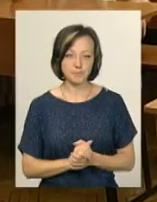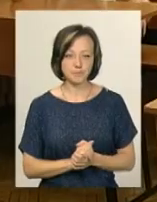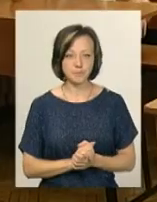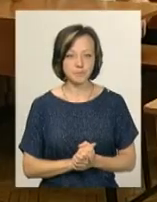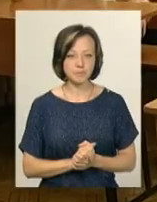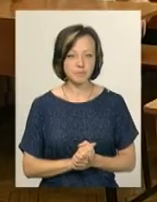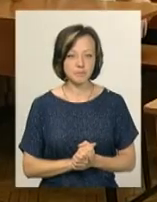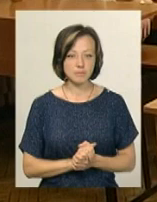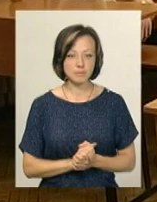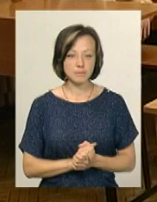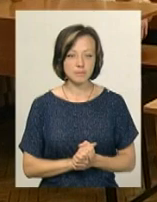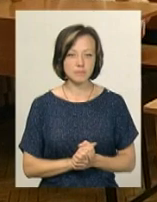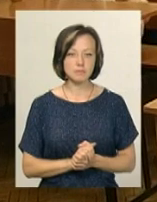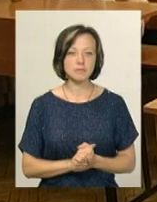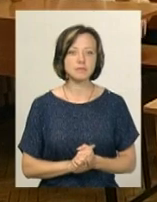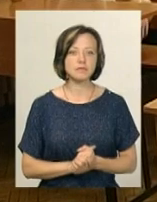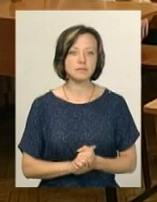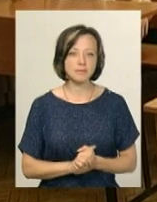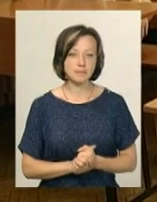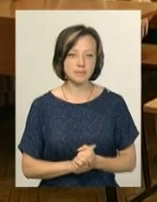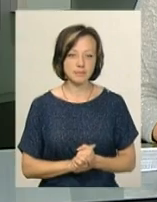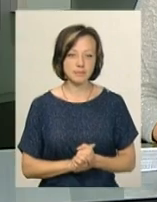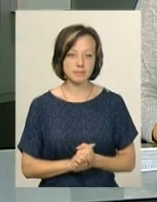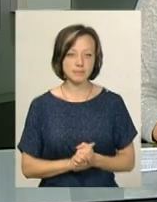Ірина Аріон, Дем'ян Цегольник, новини Поділля, центр.